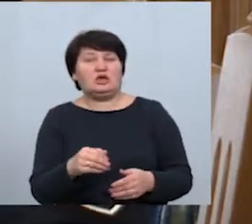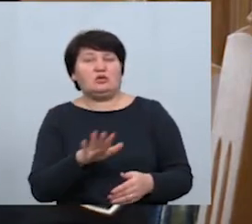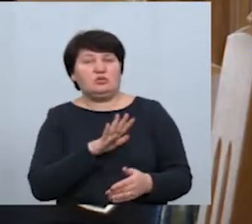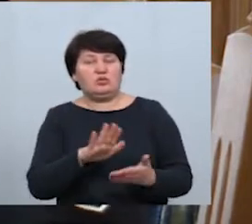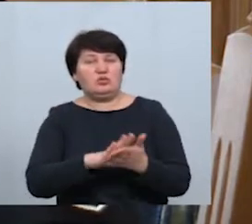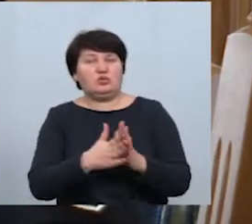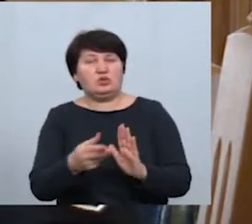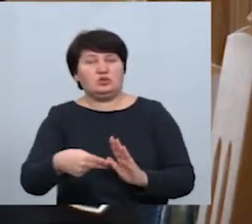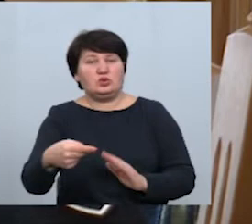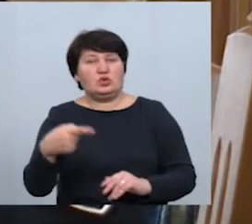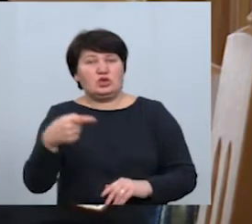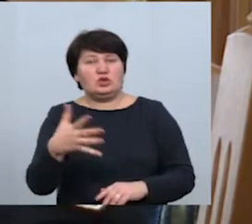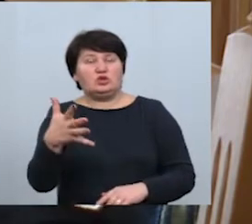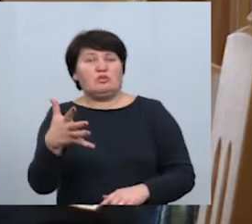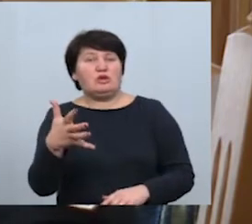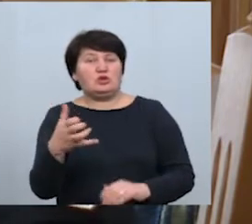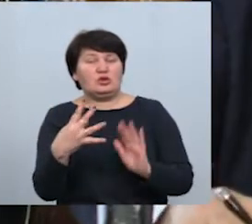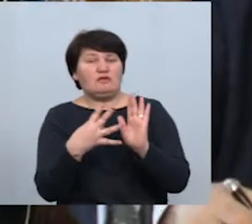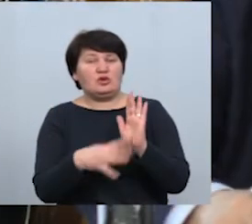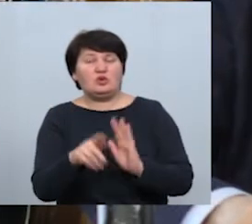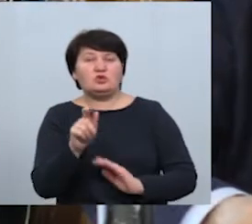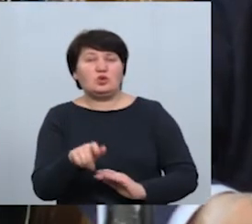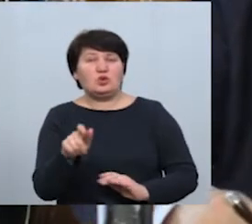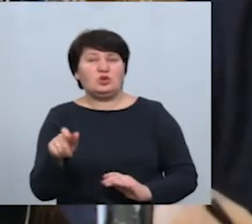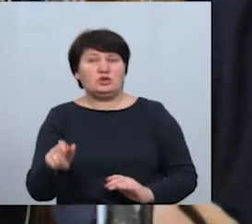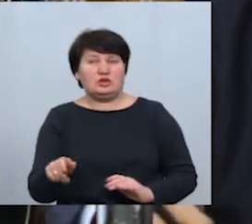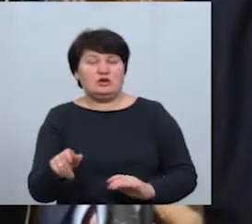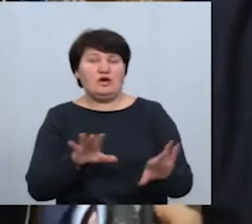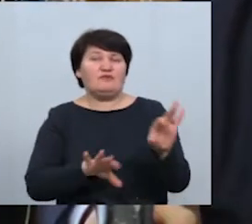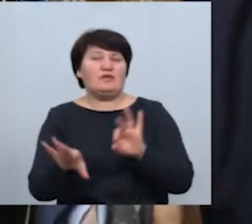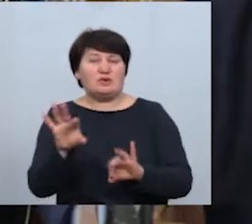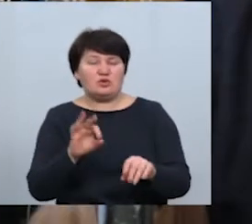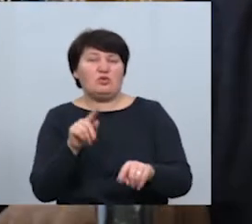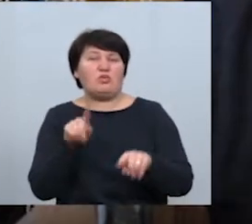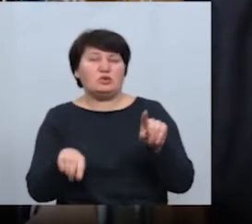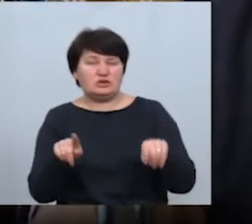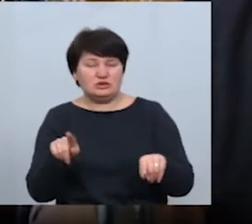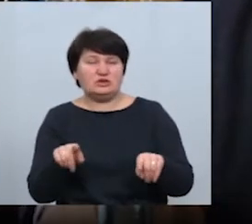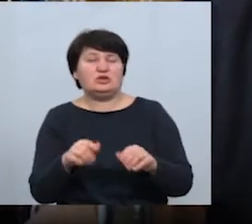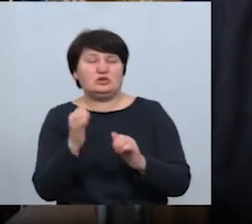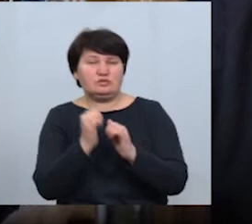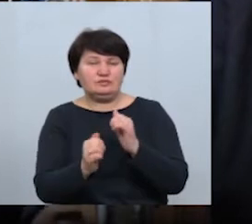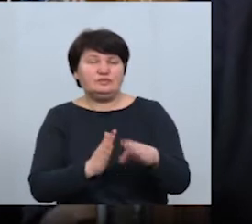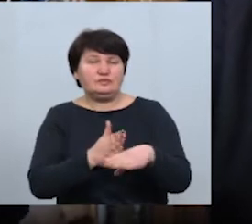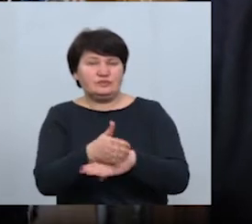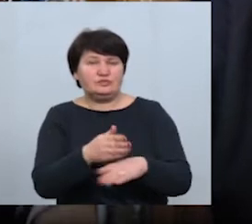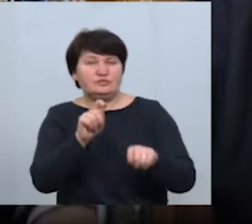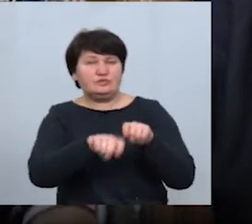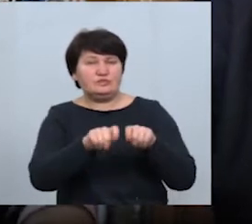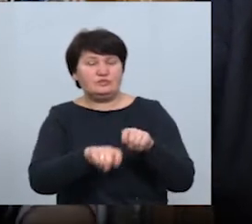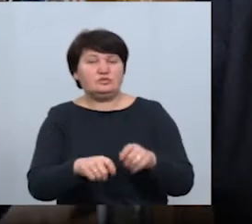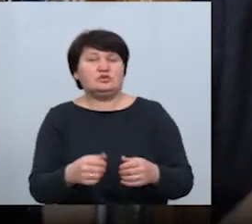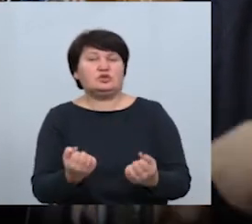1590 осіб, ми вибірково постійно здійснюємо моніторинг дотримання